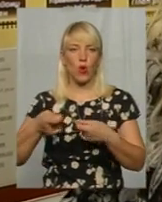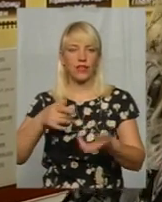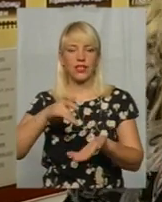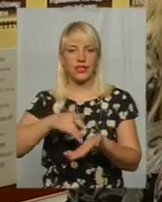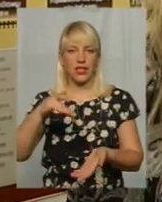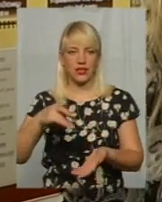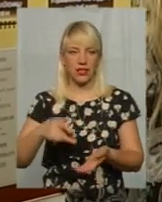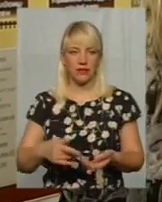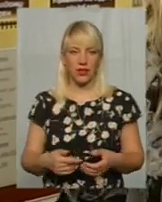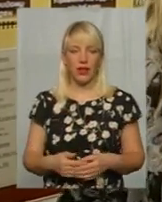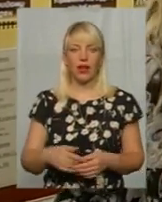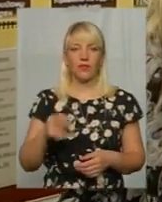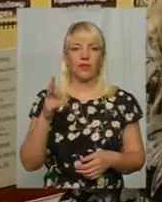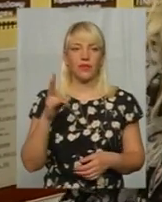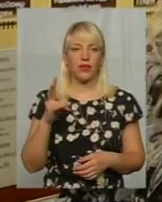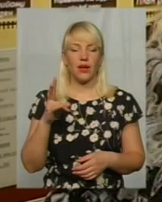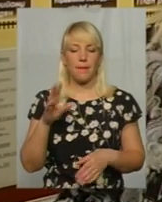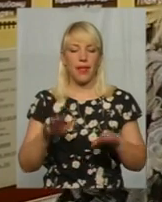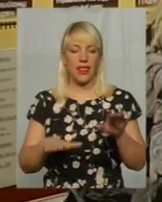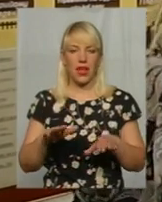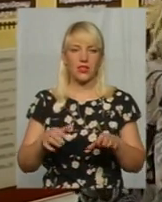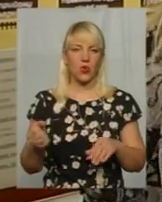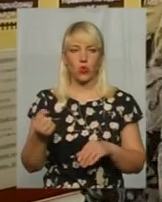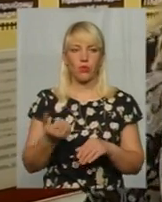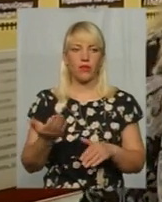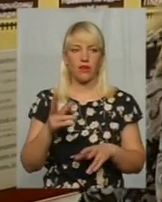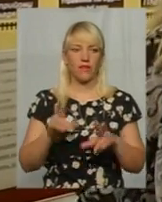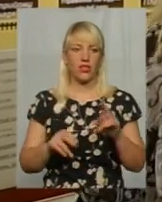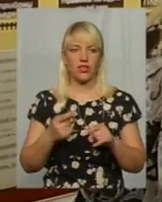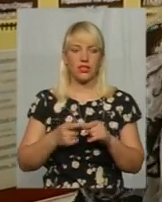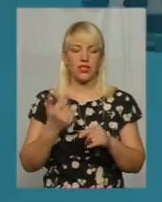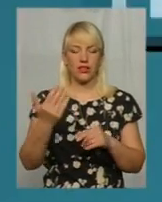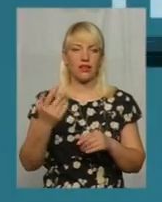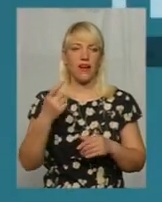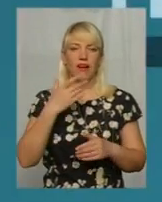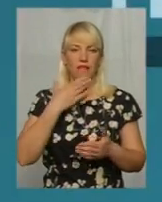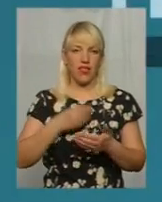балансоутримачі, які вважають, що це їх власна земля.